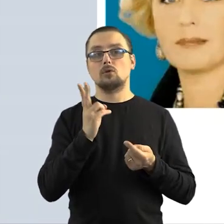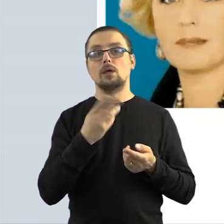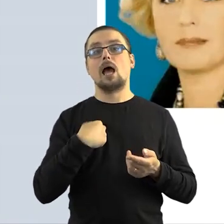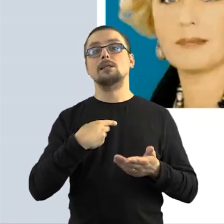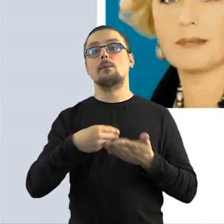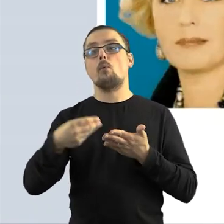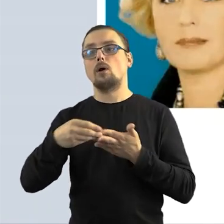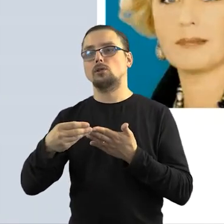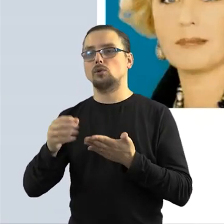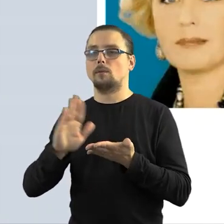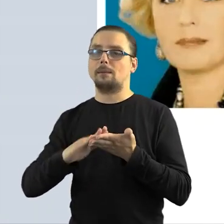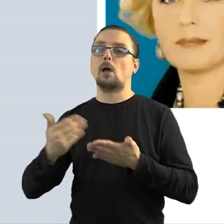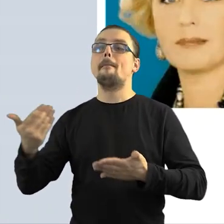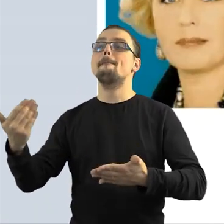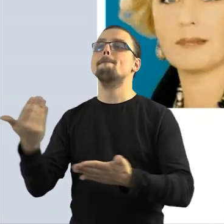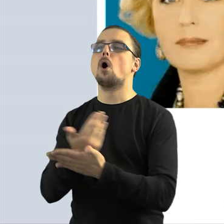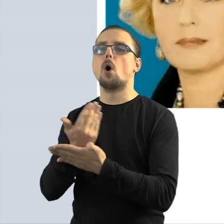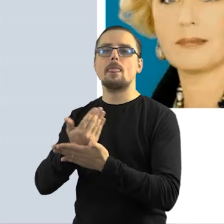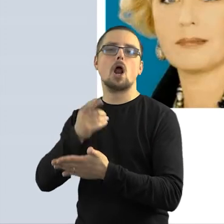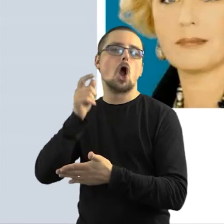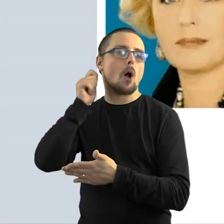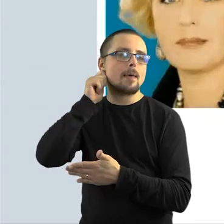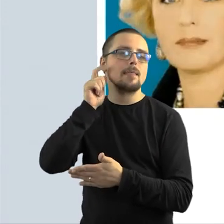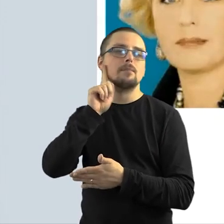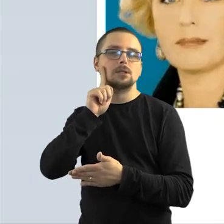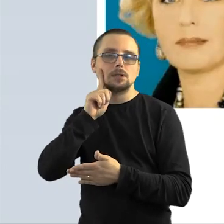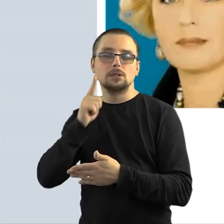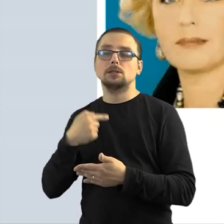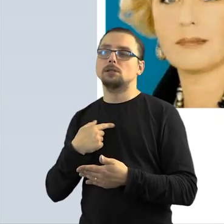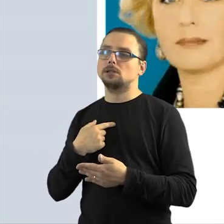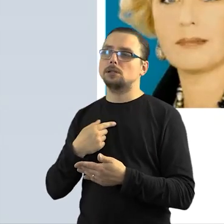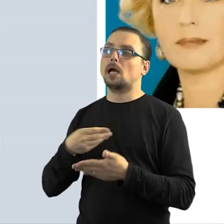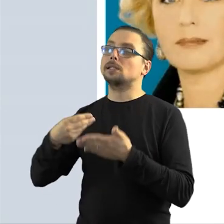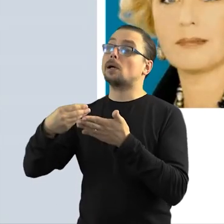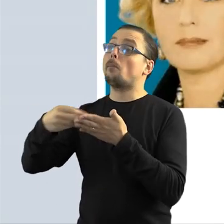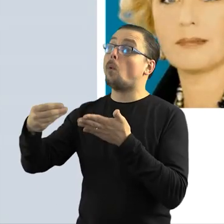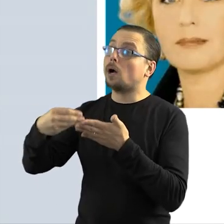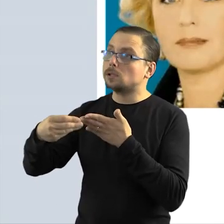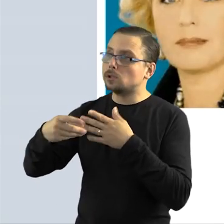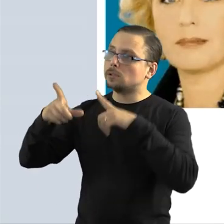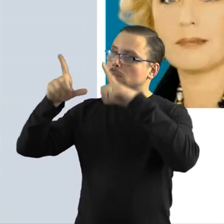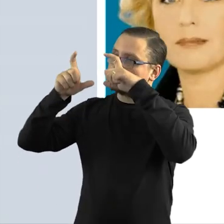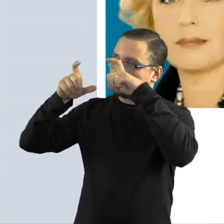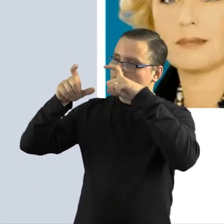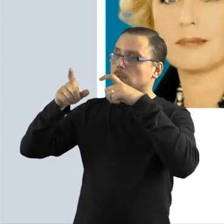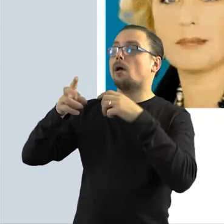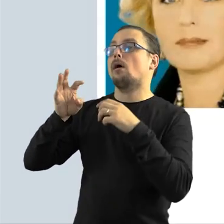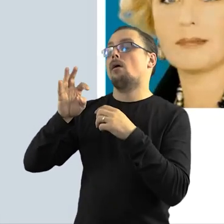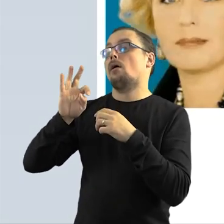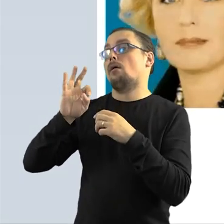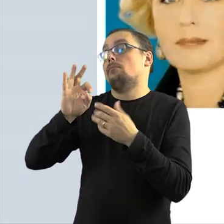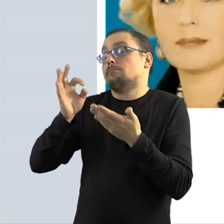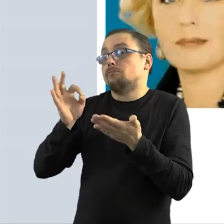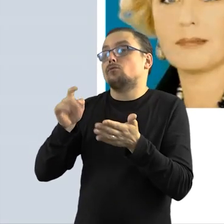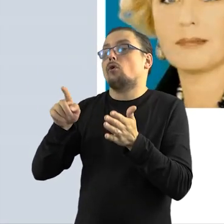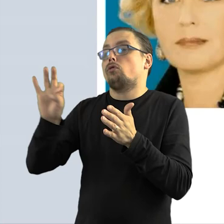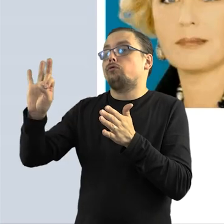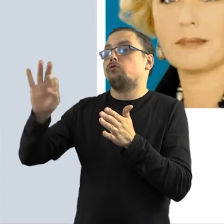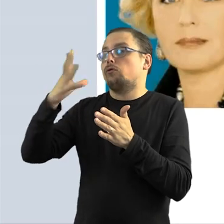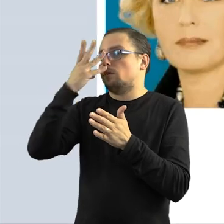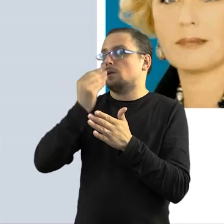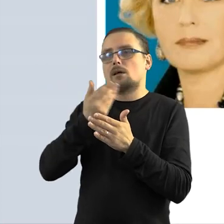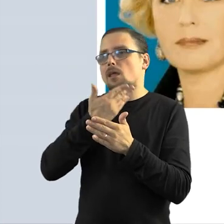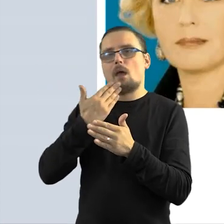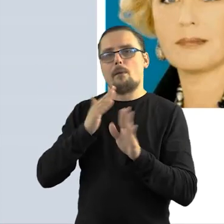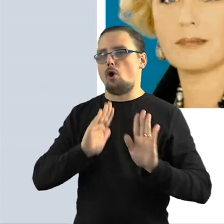pracę otrzymały zapłatę. To znaczy modele i modelki profesjonalne, które po prostu za pozowanie i za